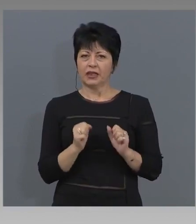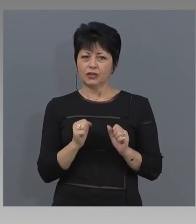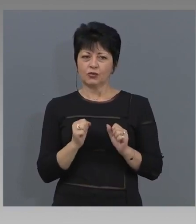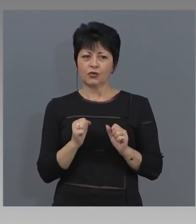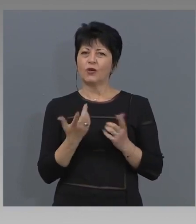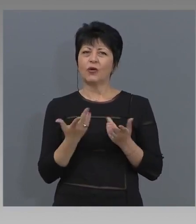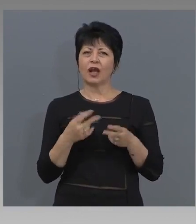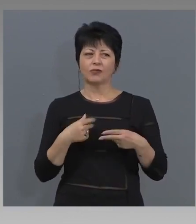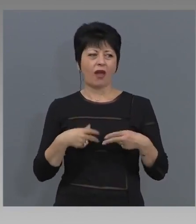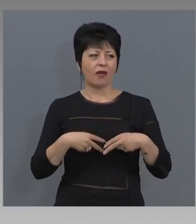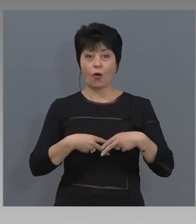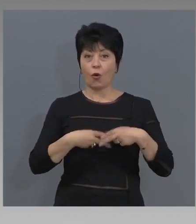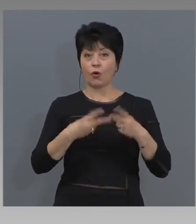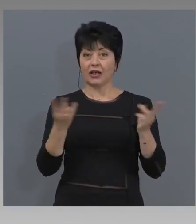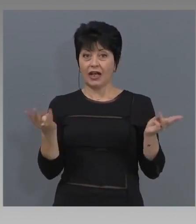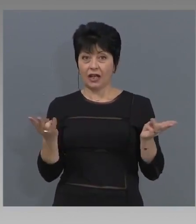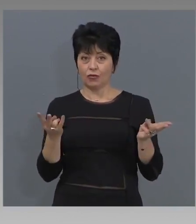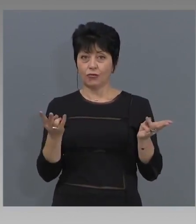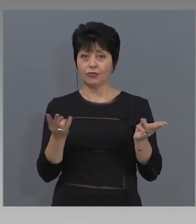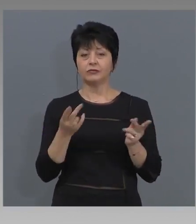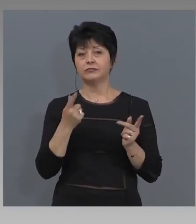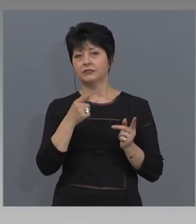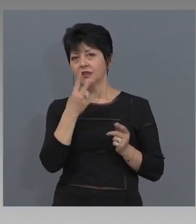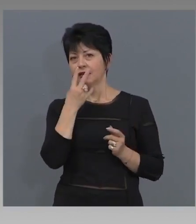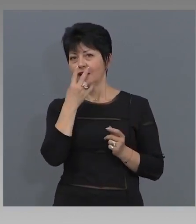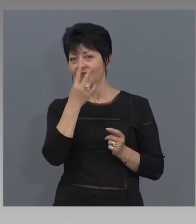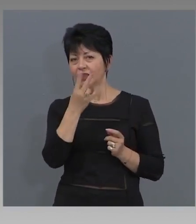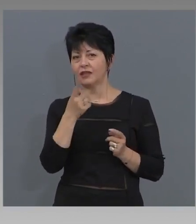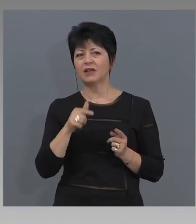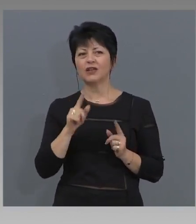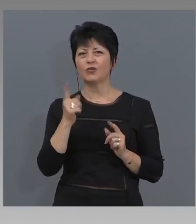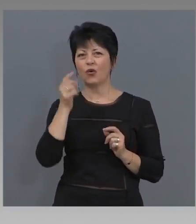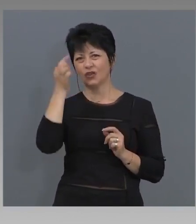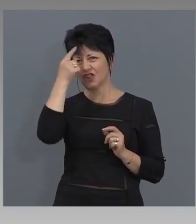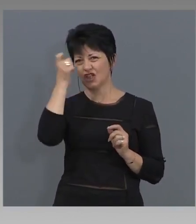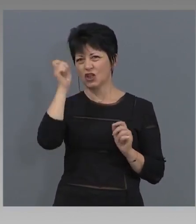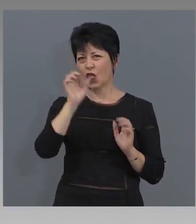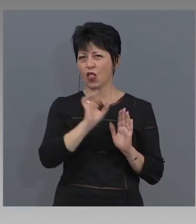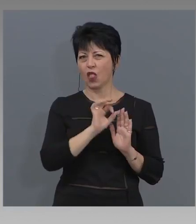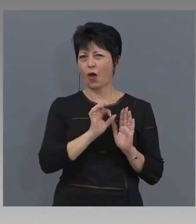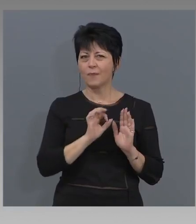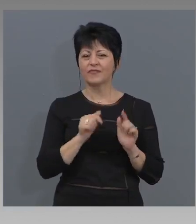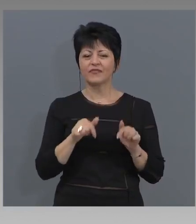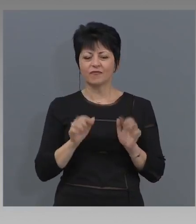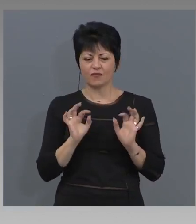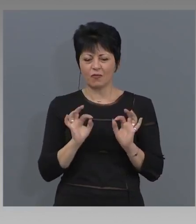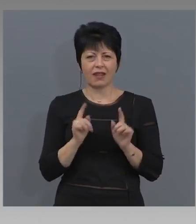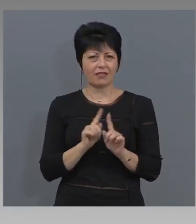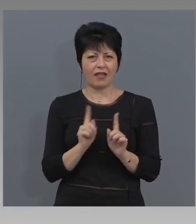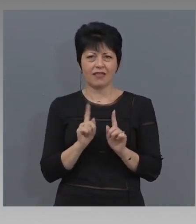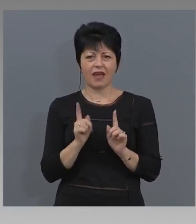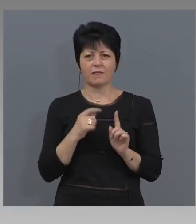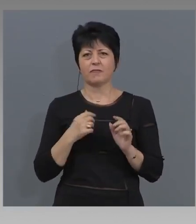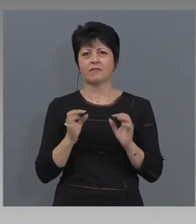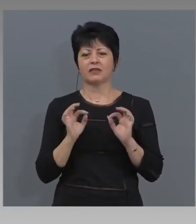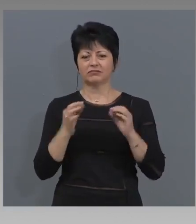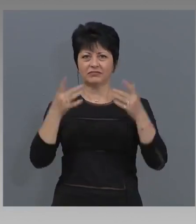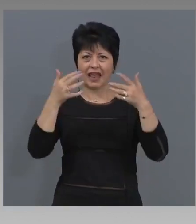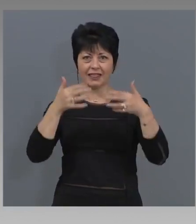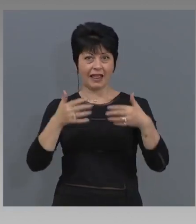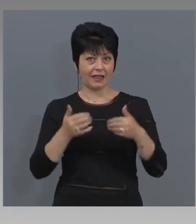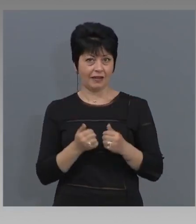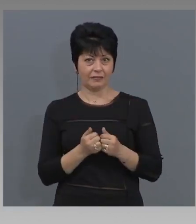когато бъде открита, да видим това като число, защото в момента нямаме конкретни данни, но със